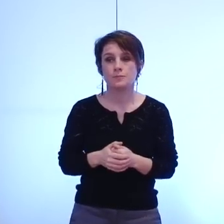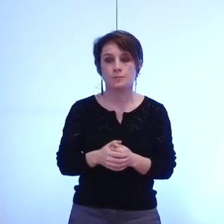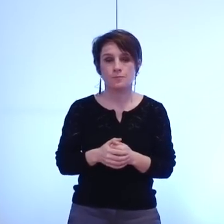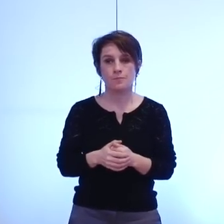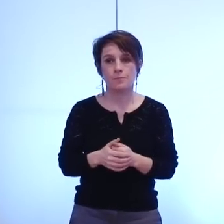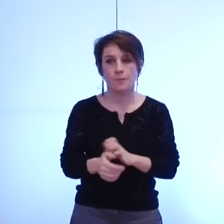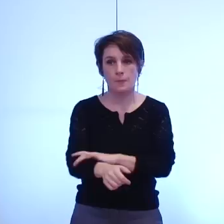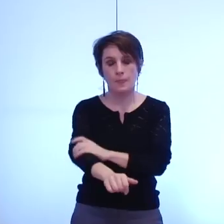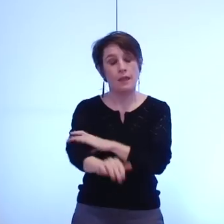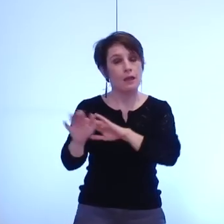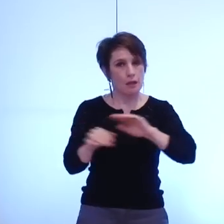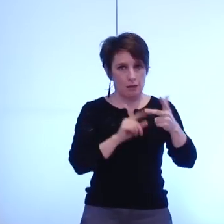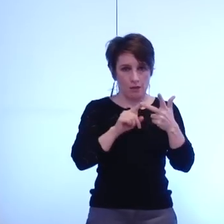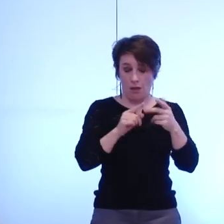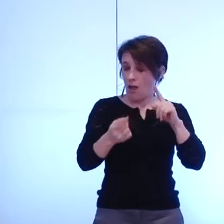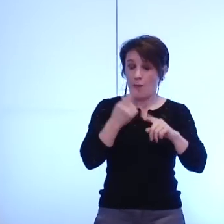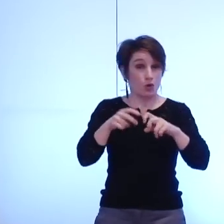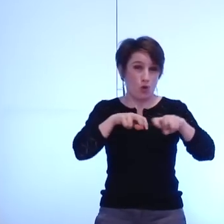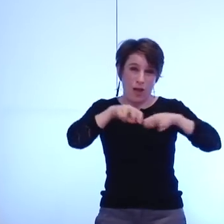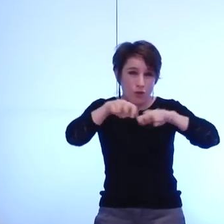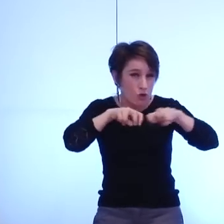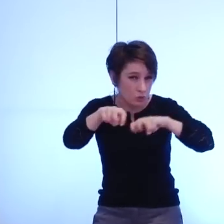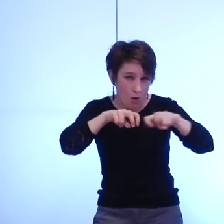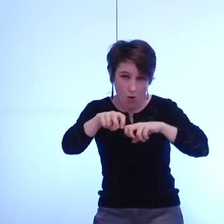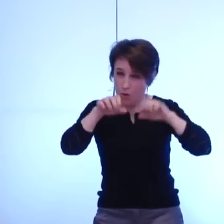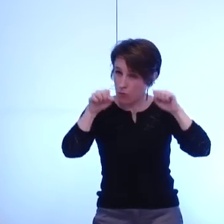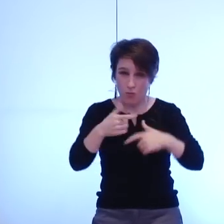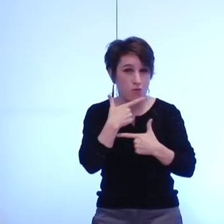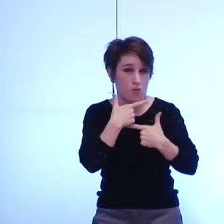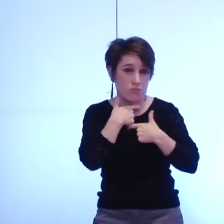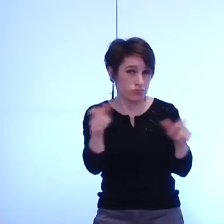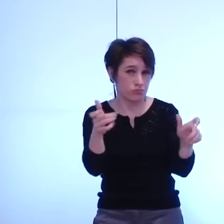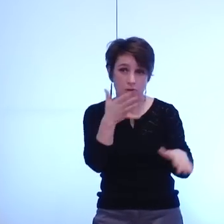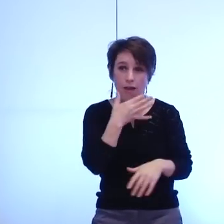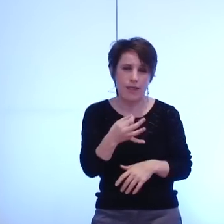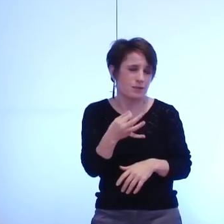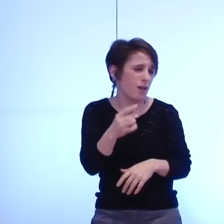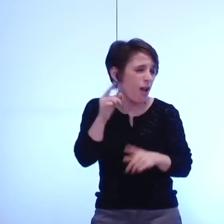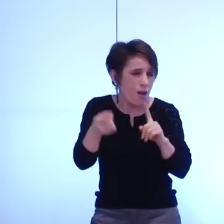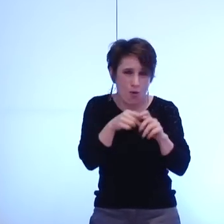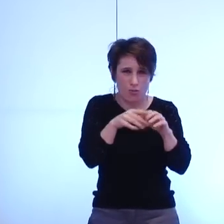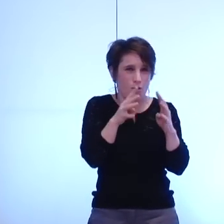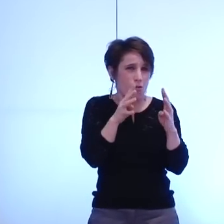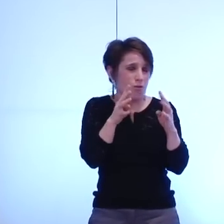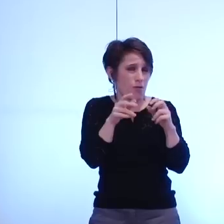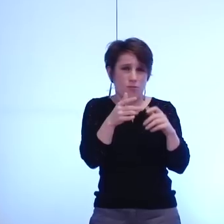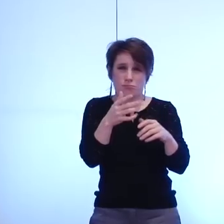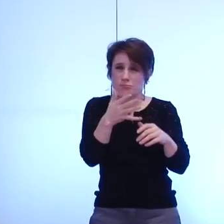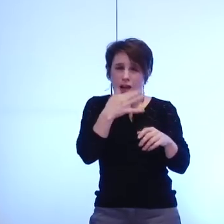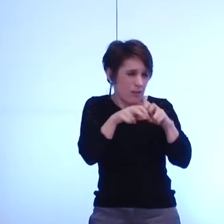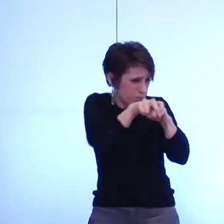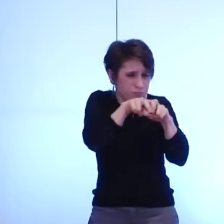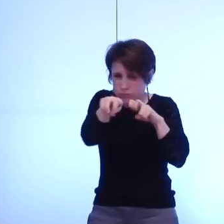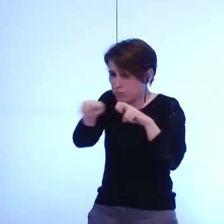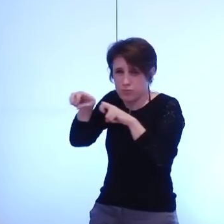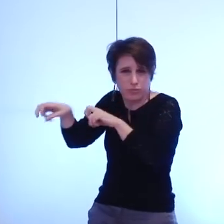des transports et des mobilités services publics d'immense proximité et vous savez que